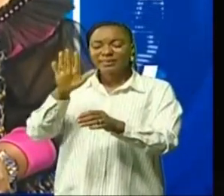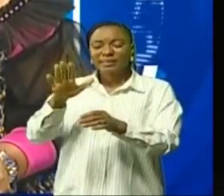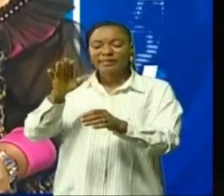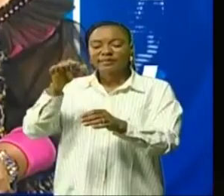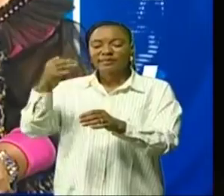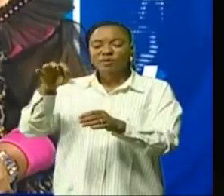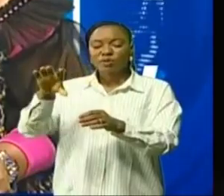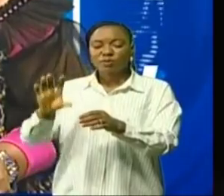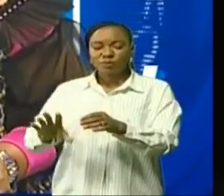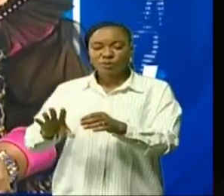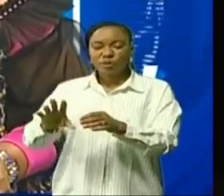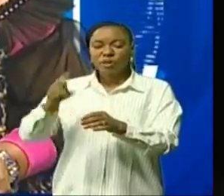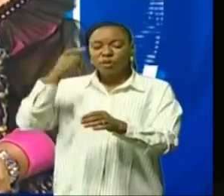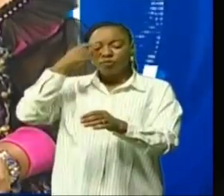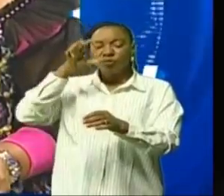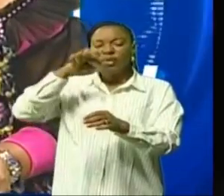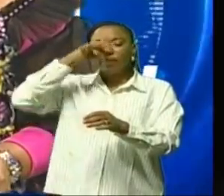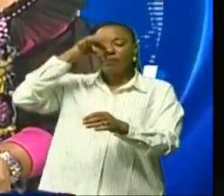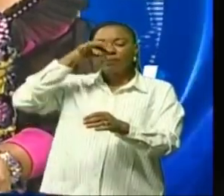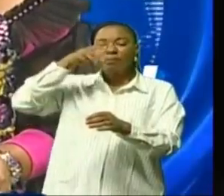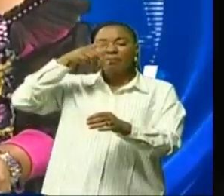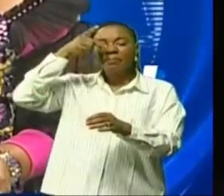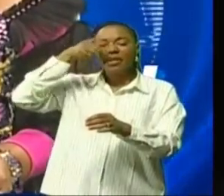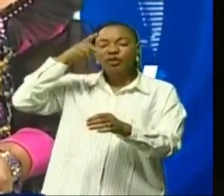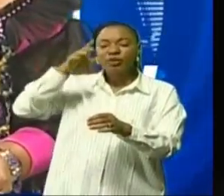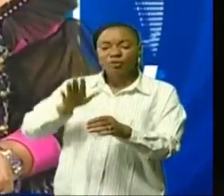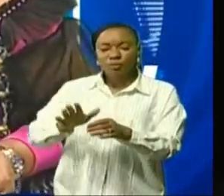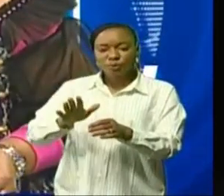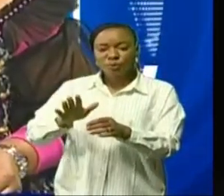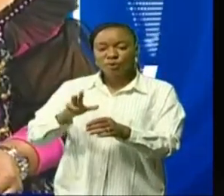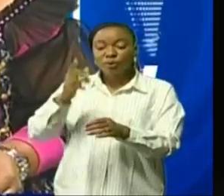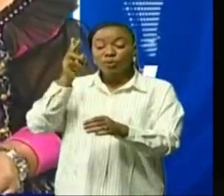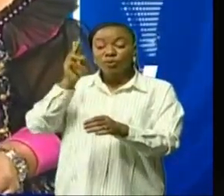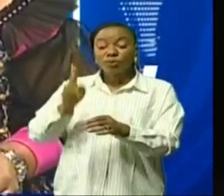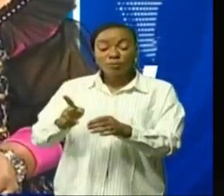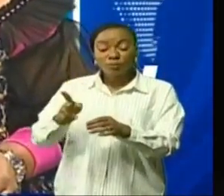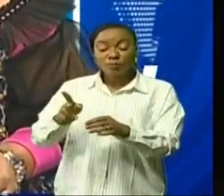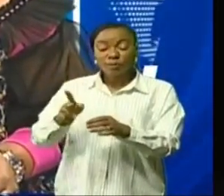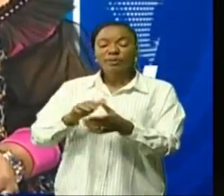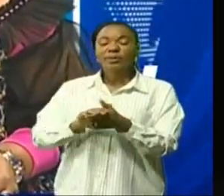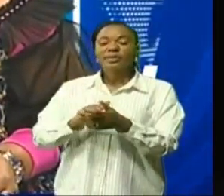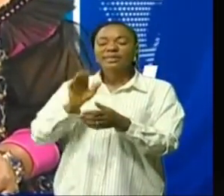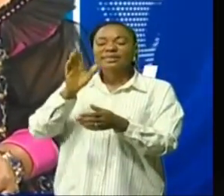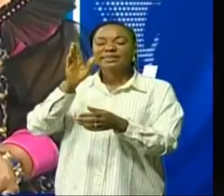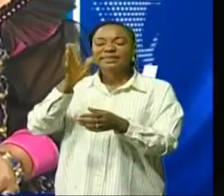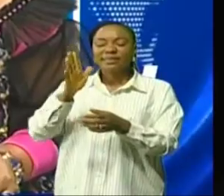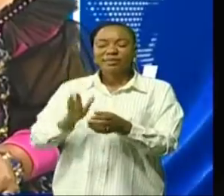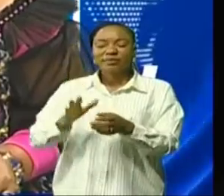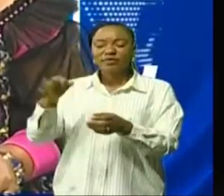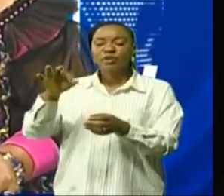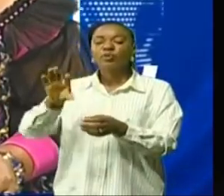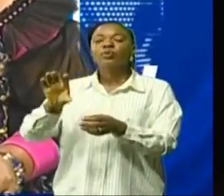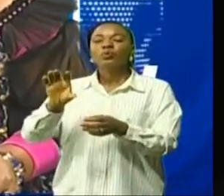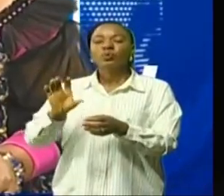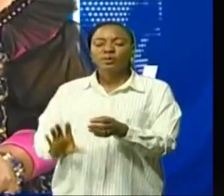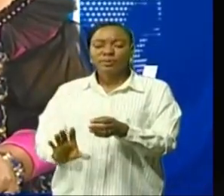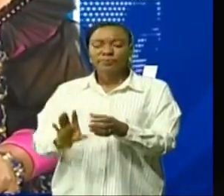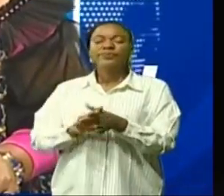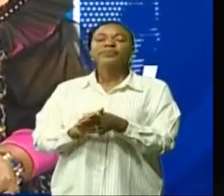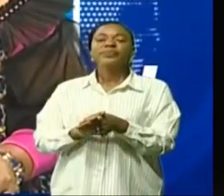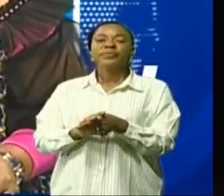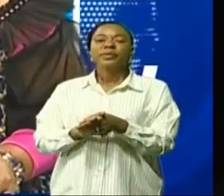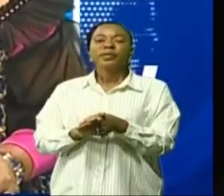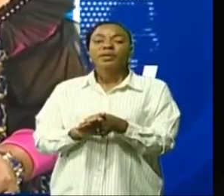Pétrole, 2600 francs. Congolais, le litre. La zone d'approvisionnement est, essence, de